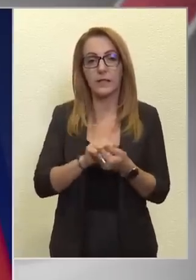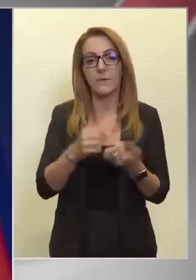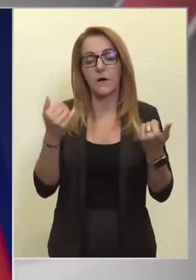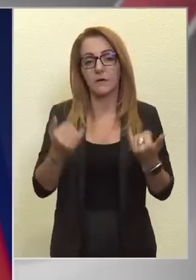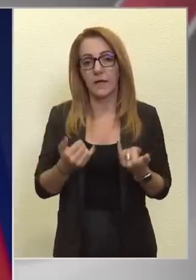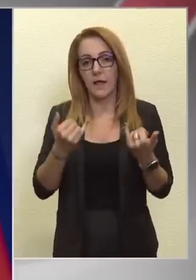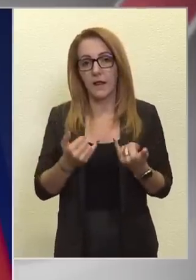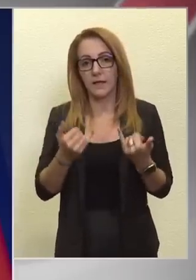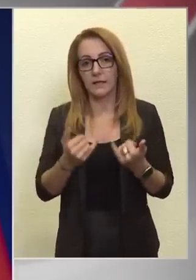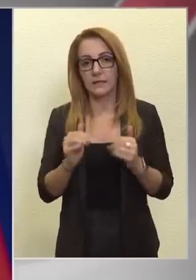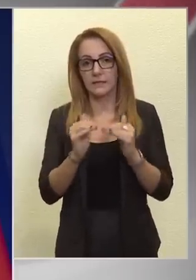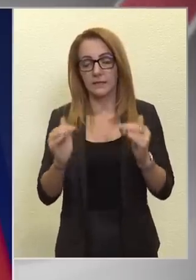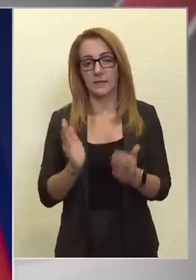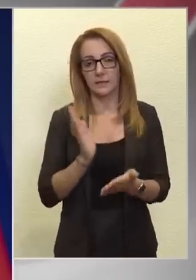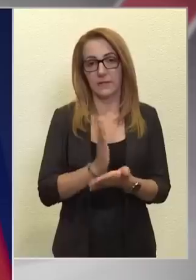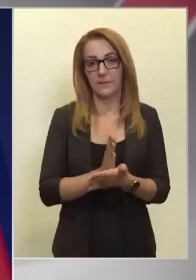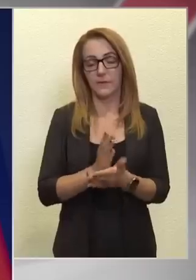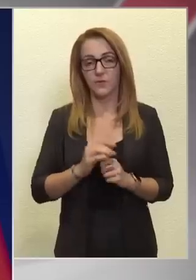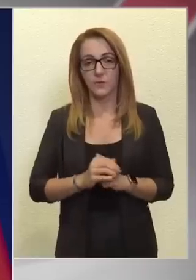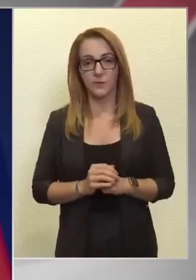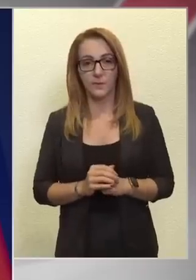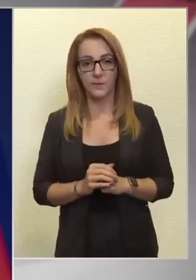jelenlegi szinthez képest.